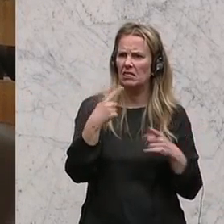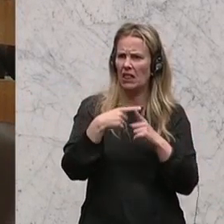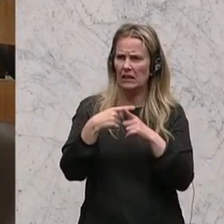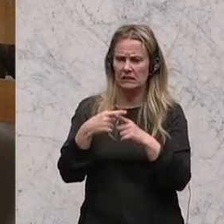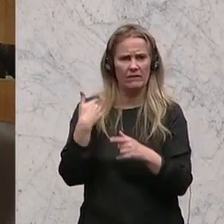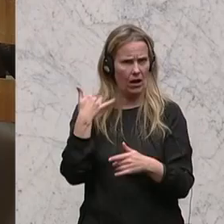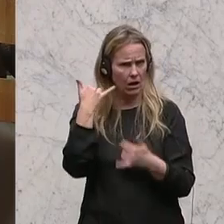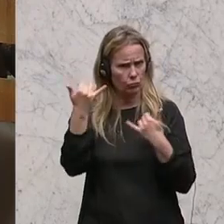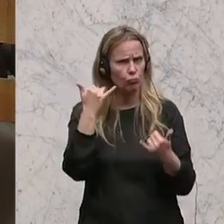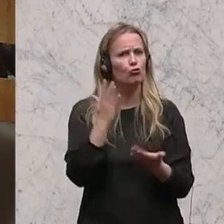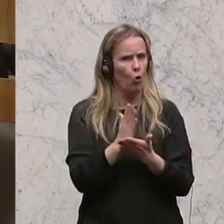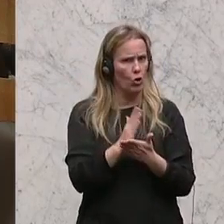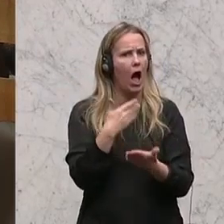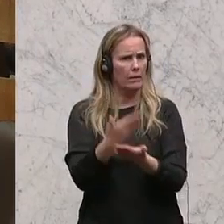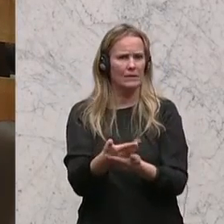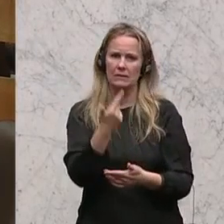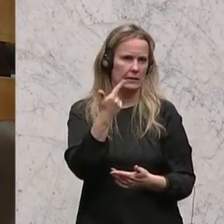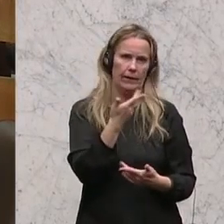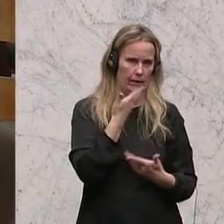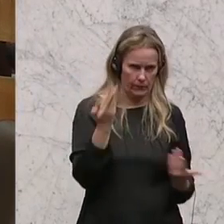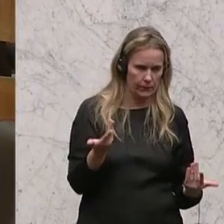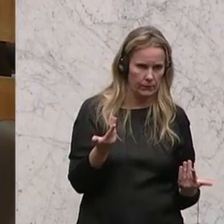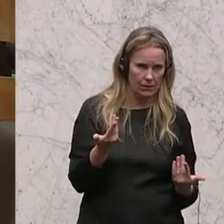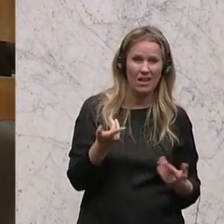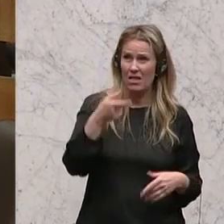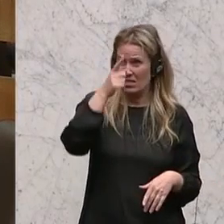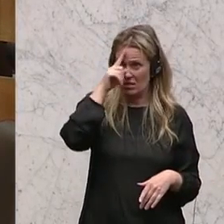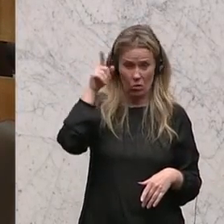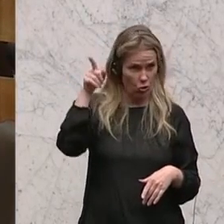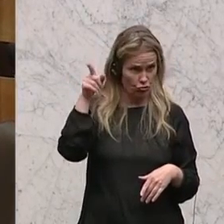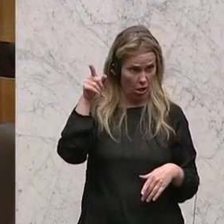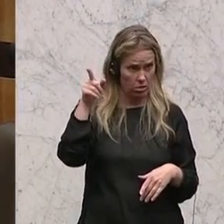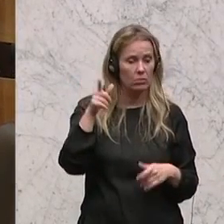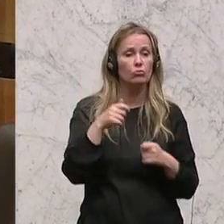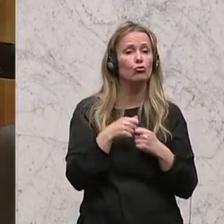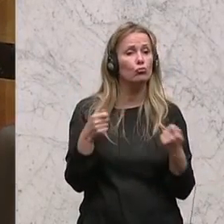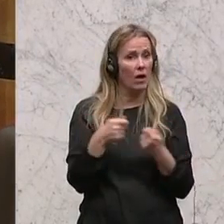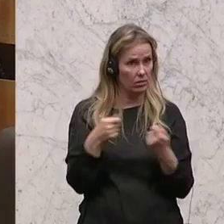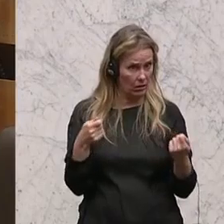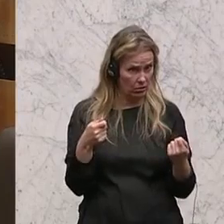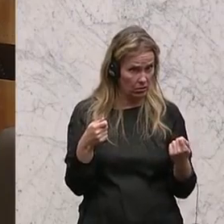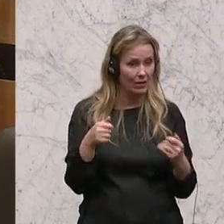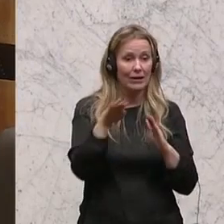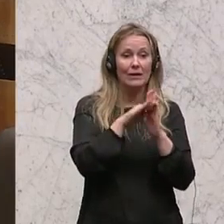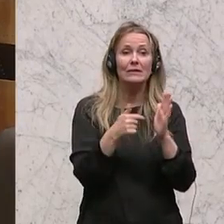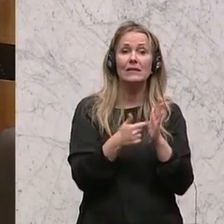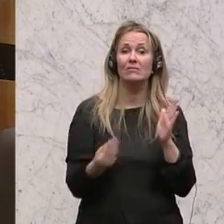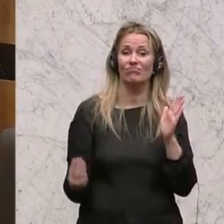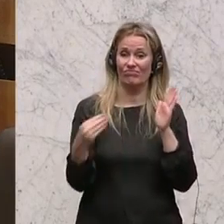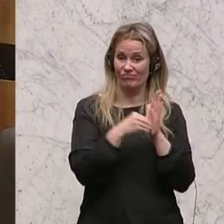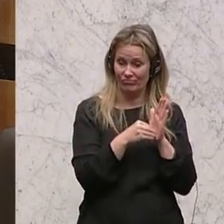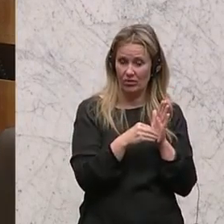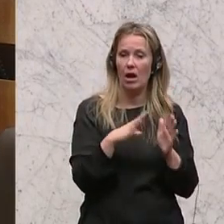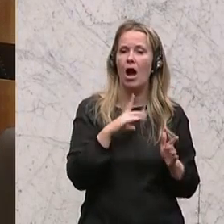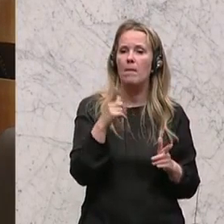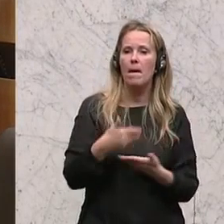es, die das angeboten haben. Zwei von zehn waren es nicht. In Deutschland ist es spannend, da ist es gesetzlich verankert. Dort sind